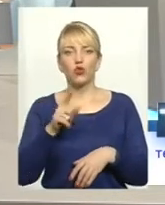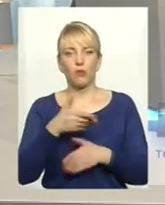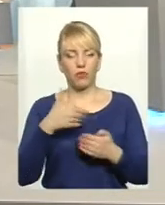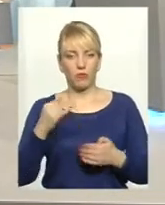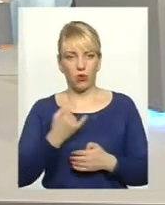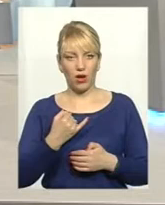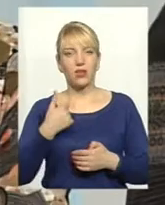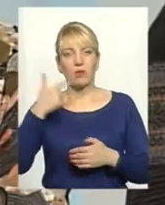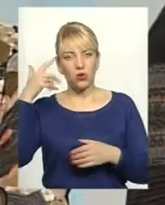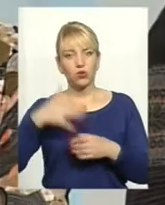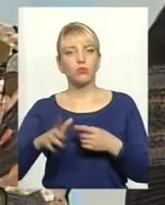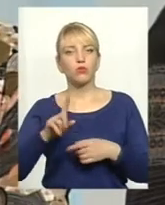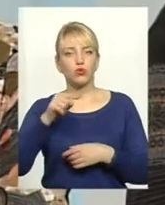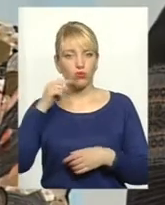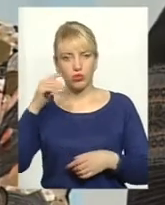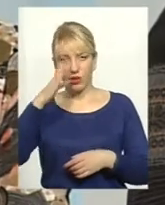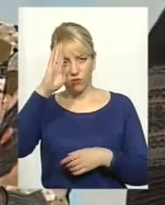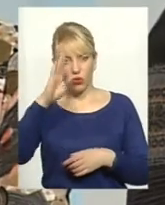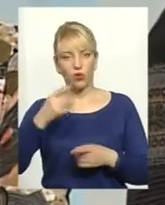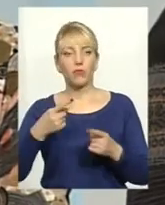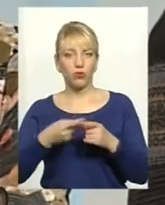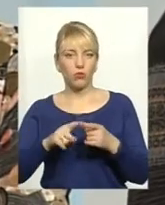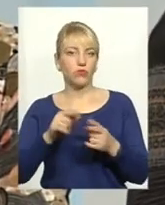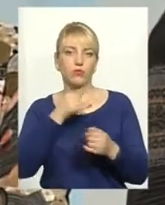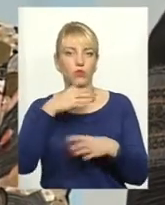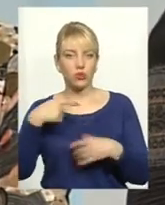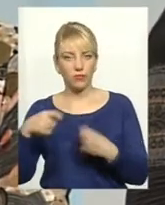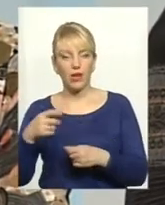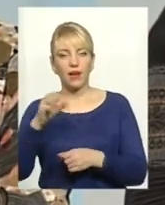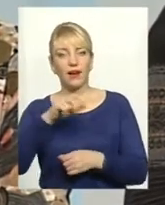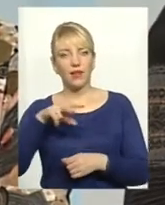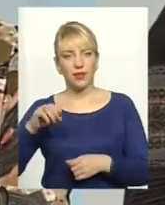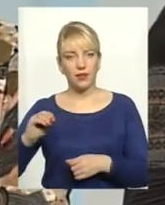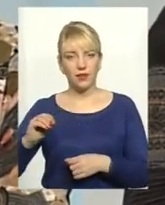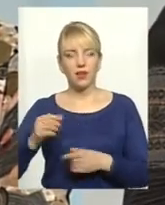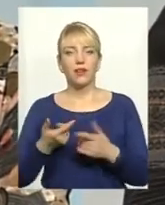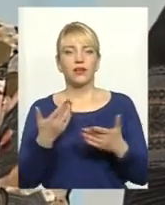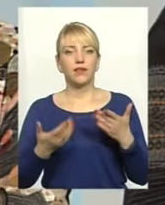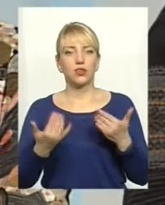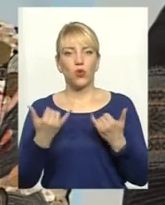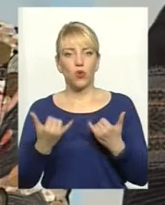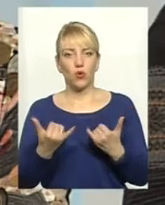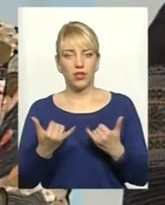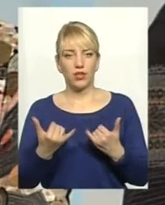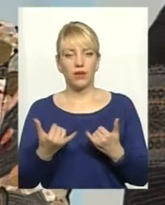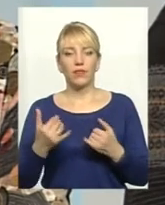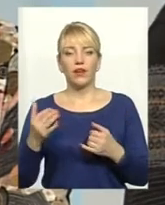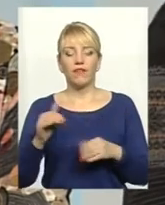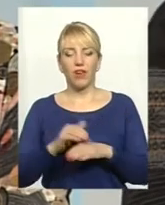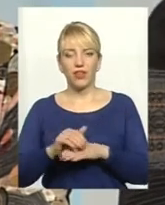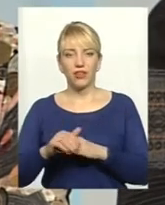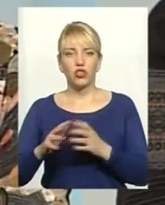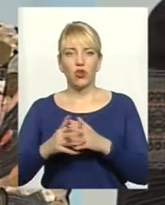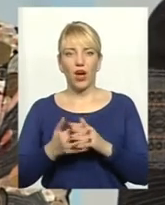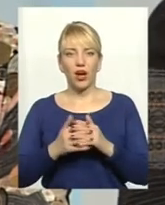розуміємо, що є ворог, і ми їх не маємо. Разом з тим, сьогодні фактично аграрії по всій Україні, а